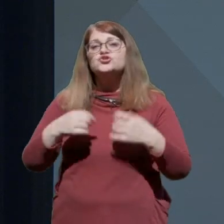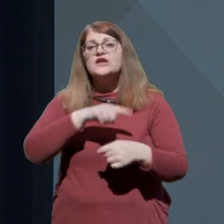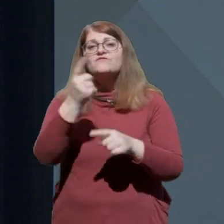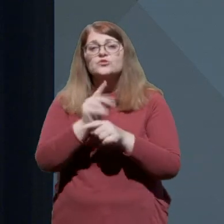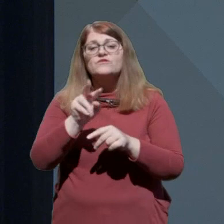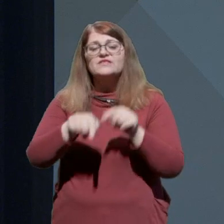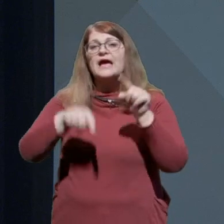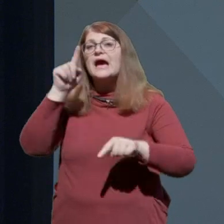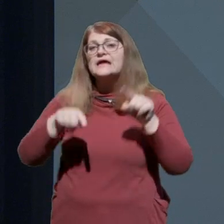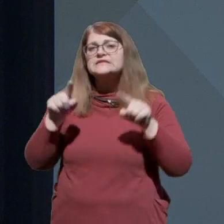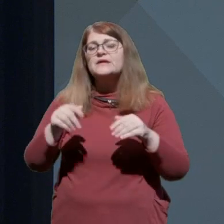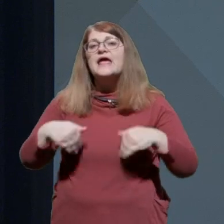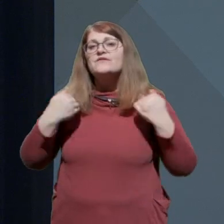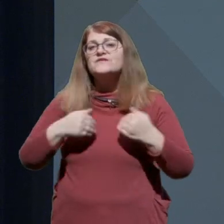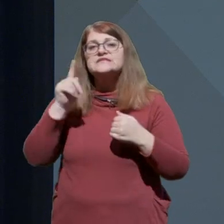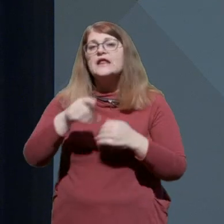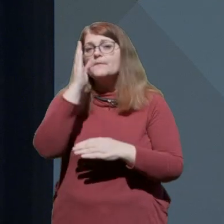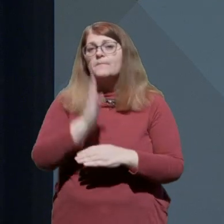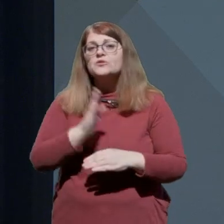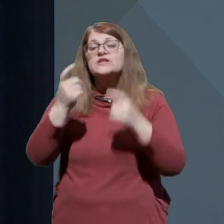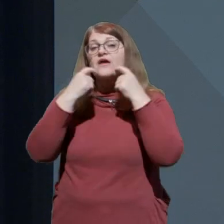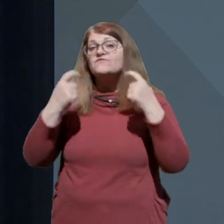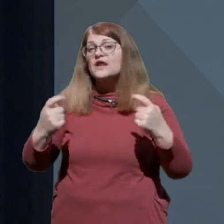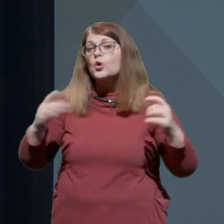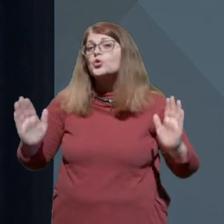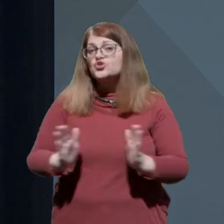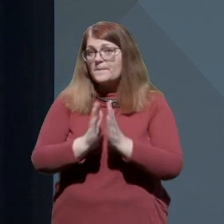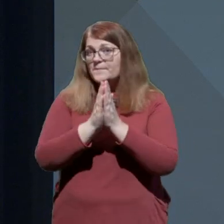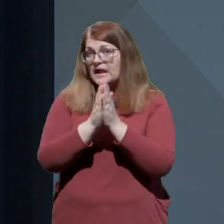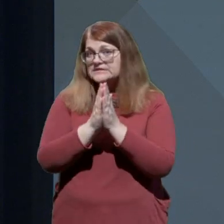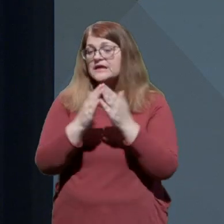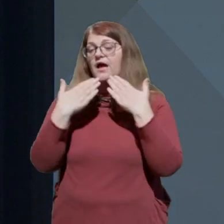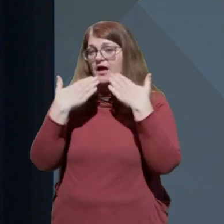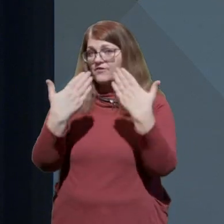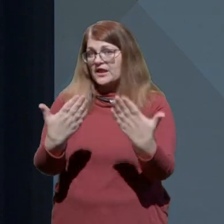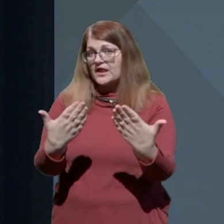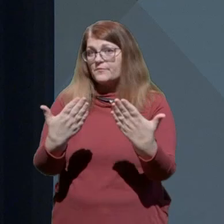teh razmerah vesele in blagoslovljene velikonočne praznike. Hvala lepa.